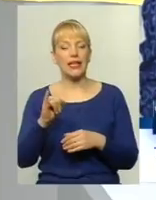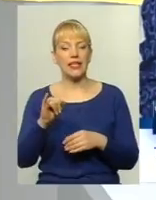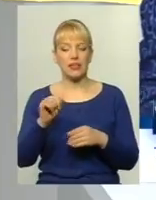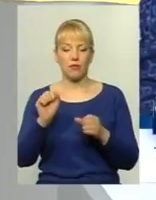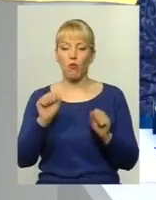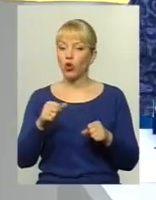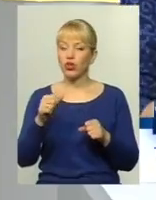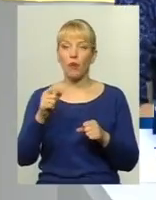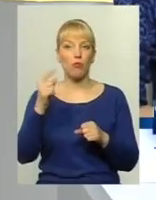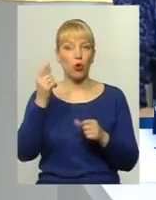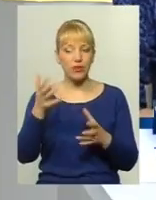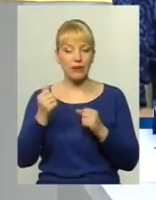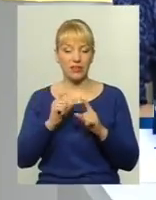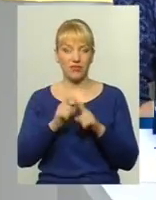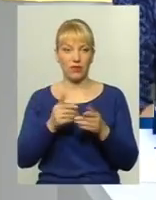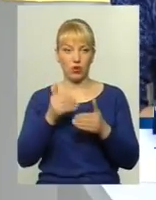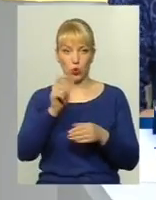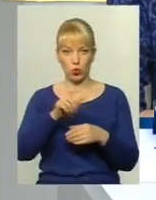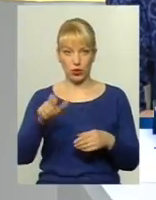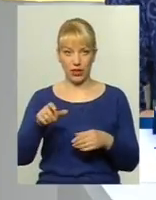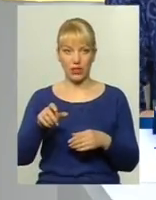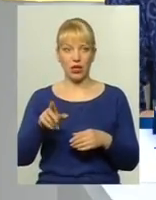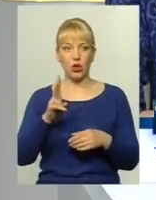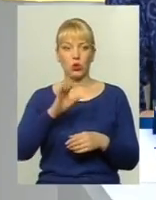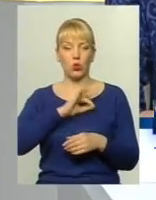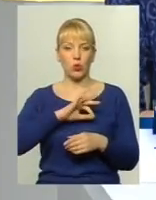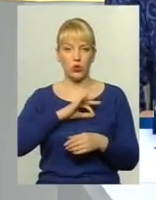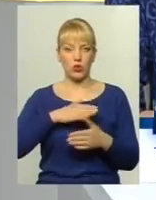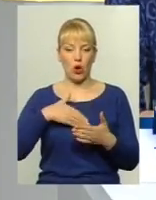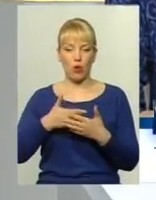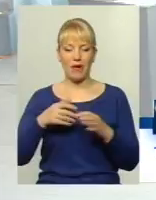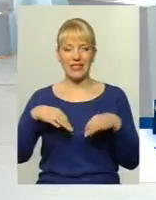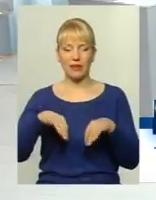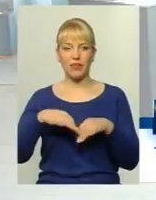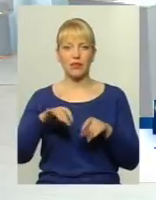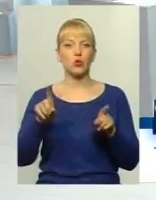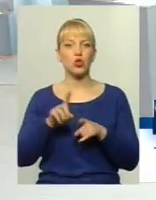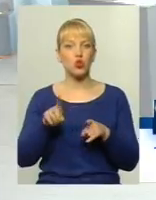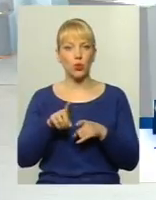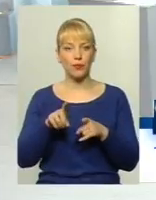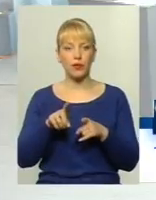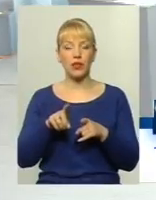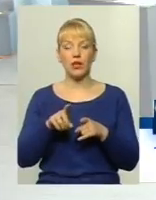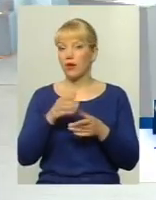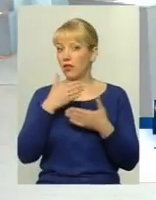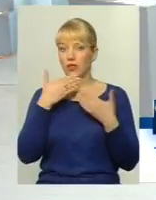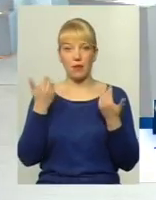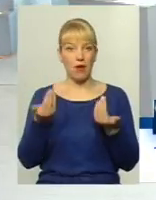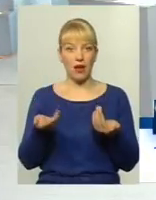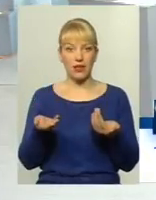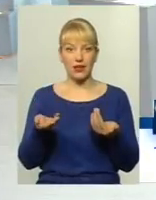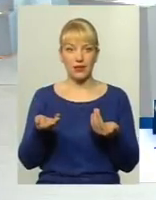отримати відповідь від людей, які користуються громадським транспортом Тому що і немає,